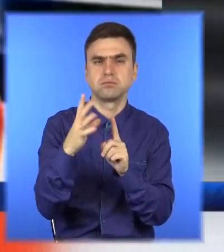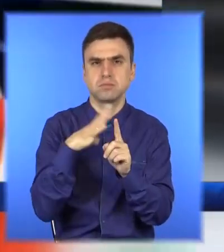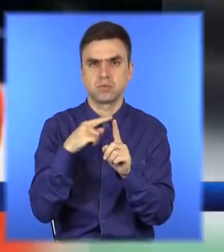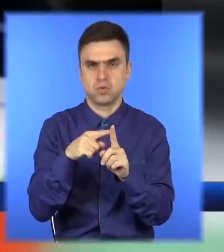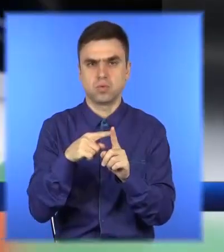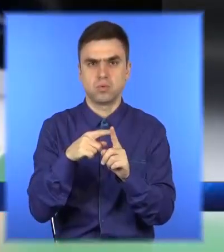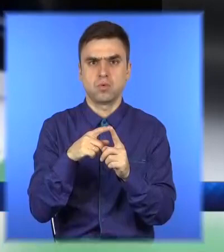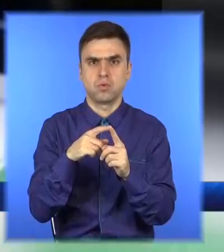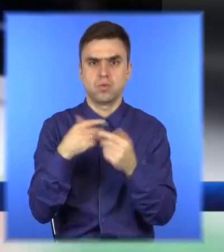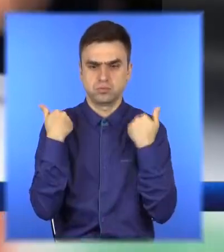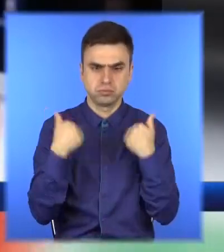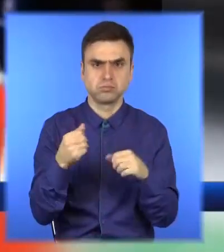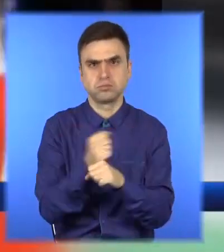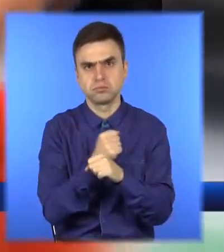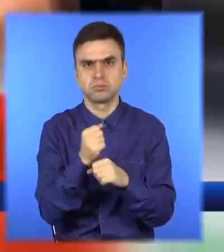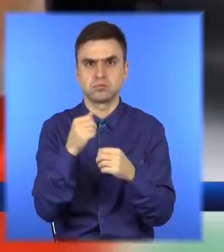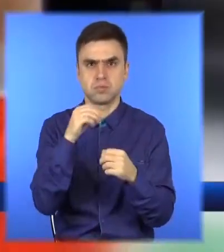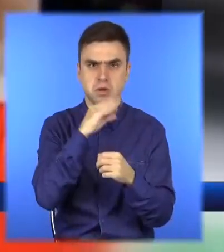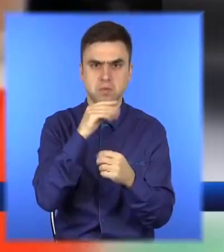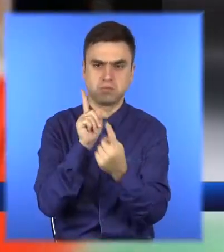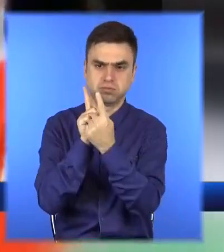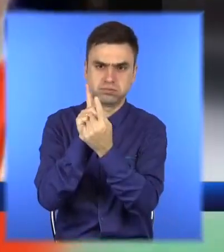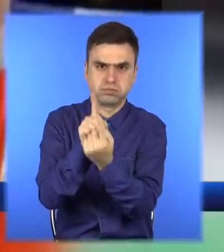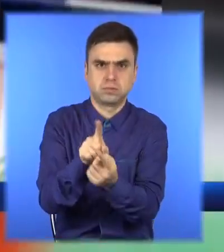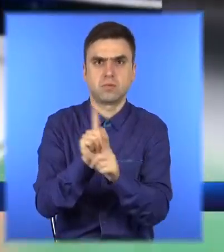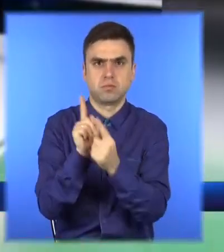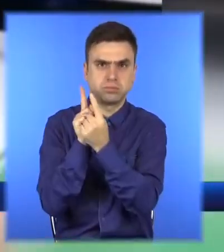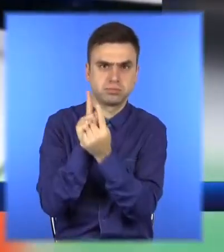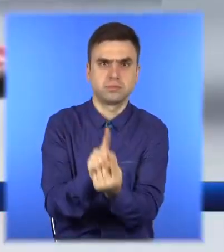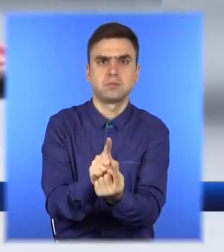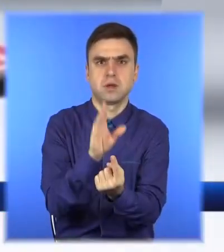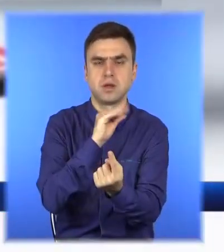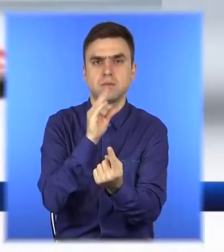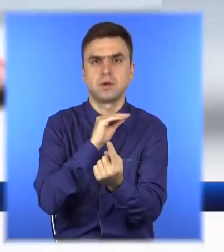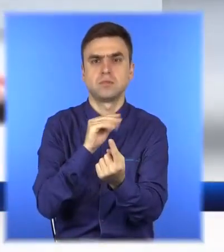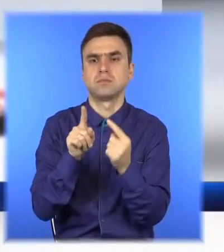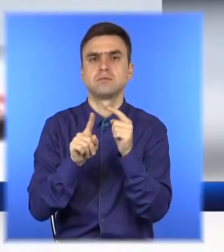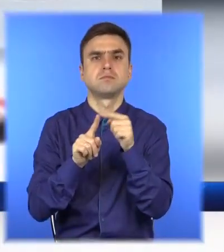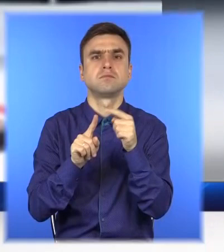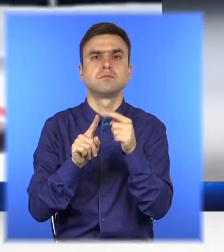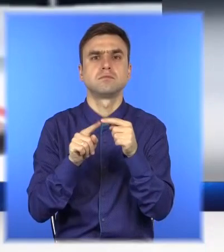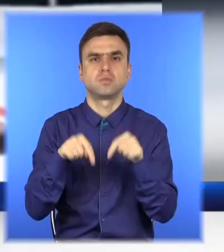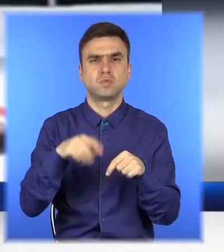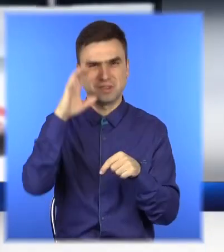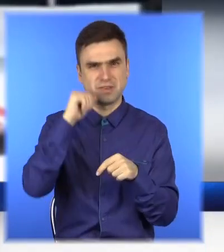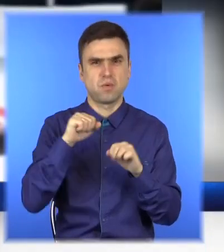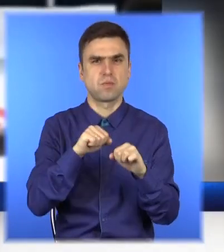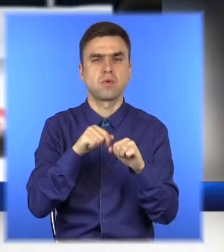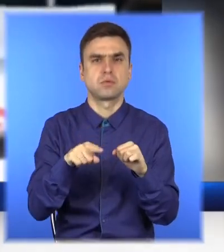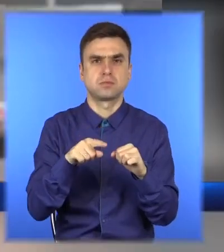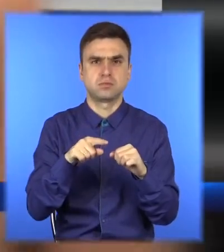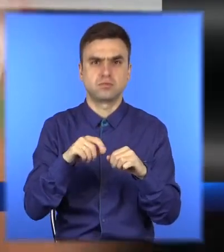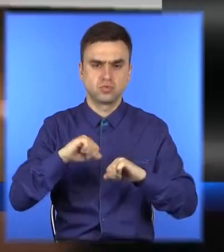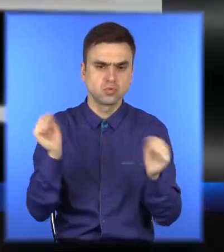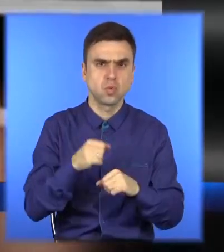часто густо домінував. Його привага над суперником у швидкості і техніці вилилося в технічний нокаут на четвертій